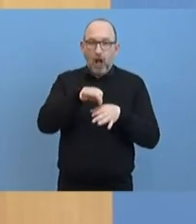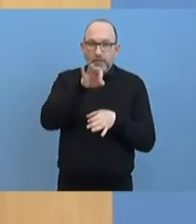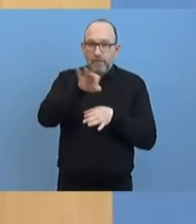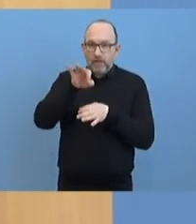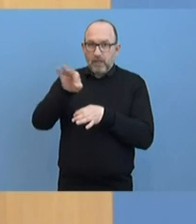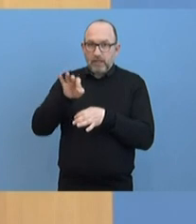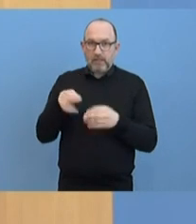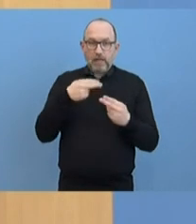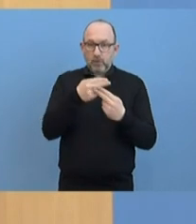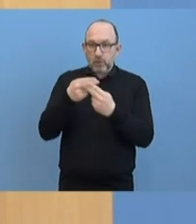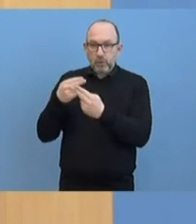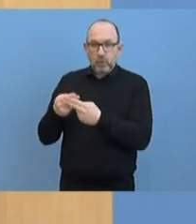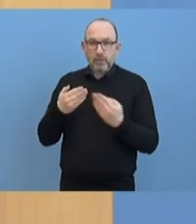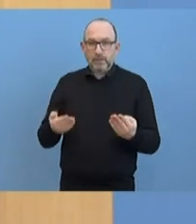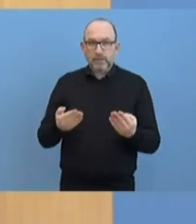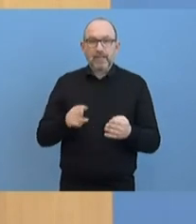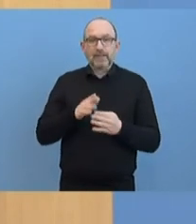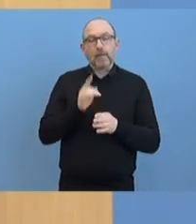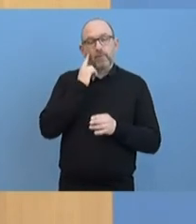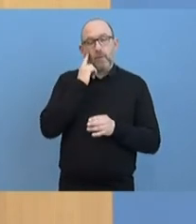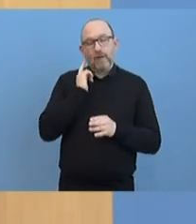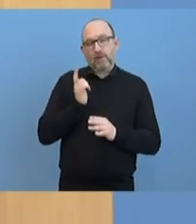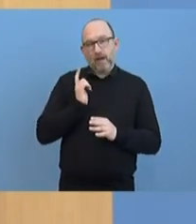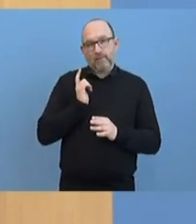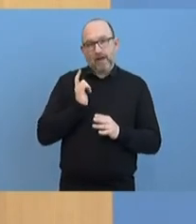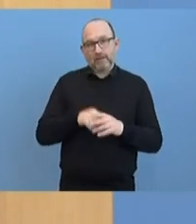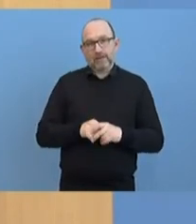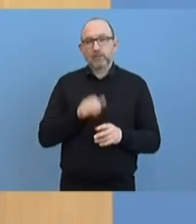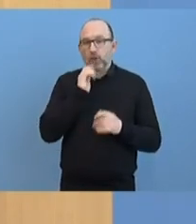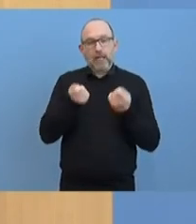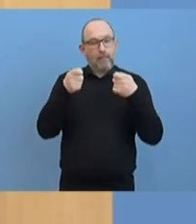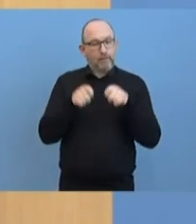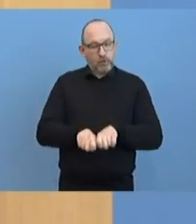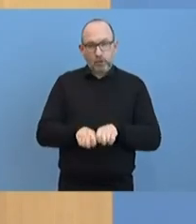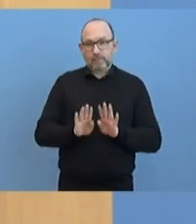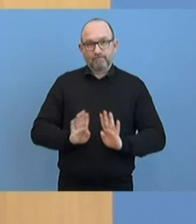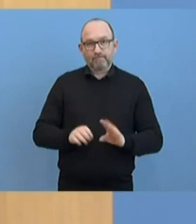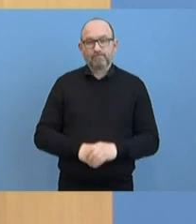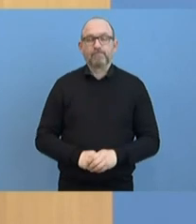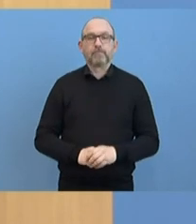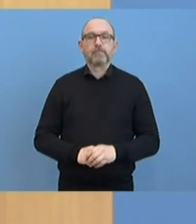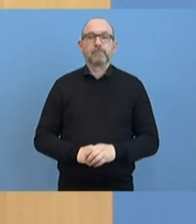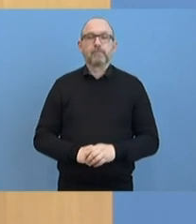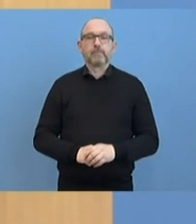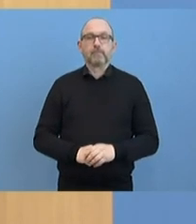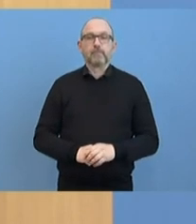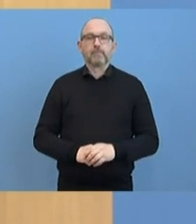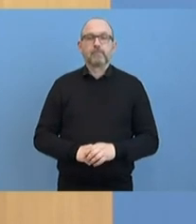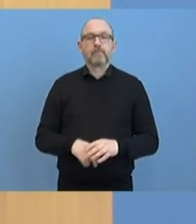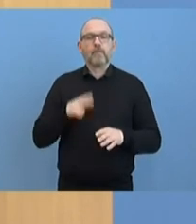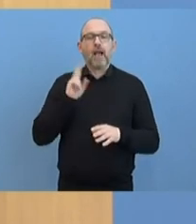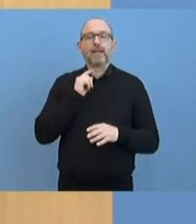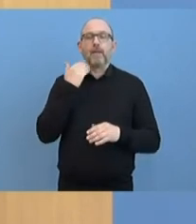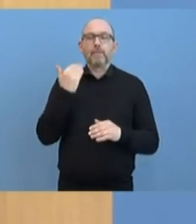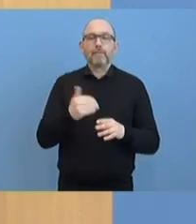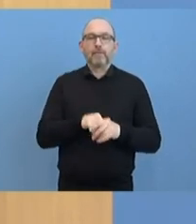gelten werden, da müssten Sie sich noch einen Moment gedulden. Das ist noch nicht beschlossen. Herr Plank. Herr Alter, viele Senioren